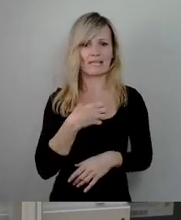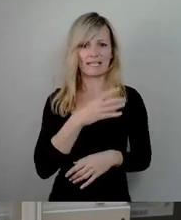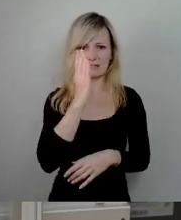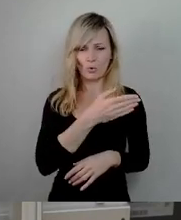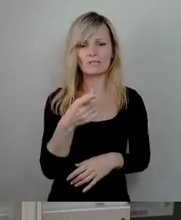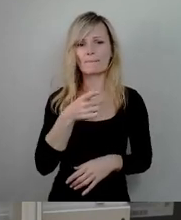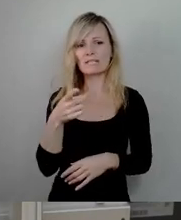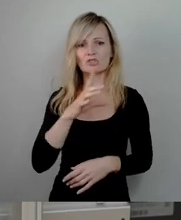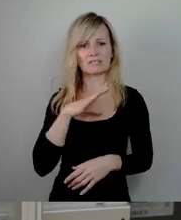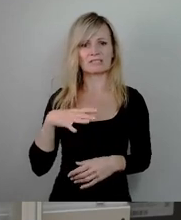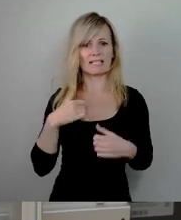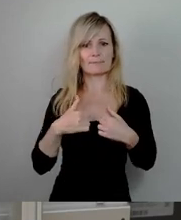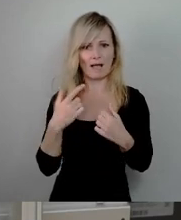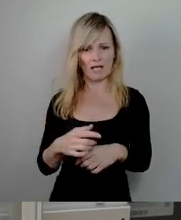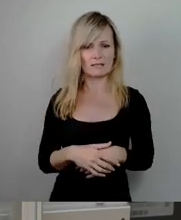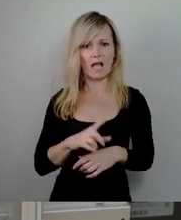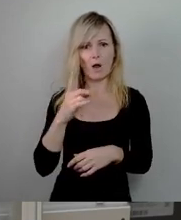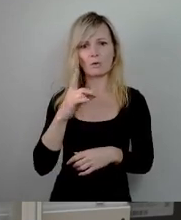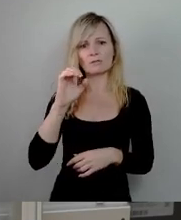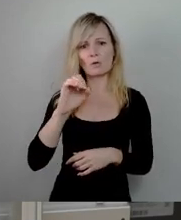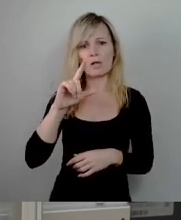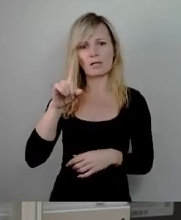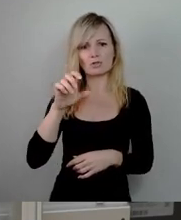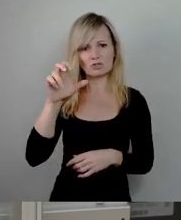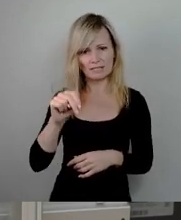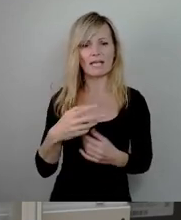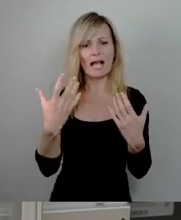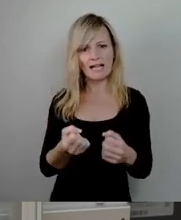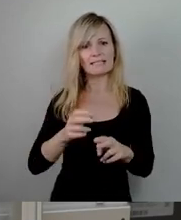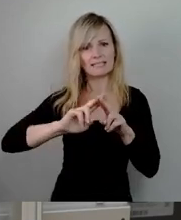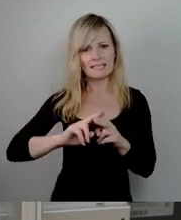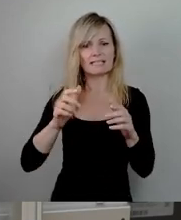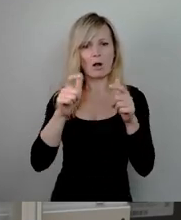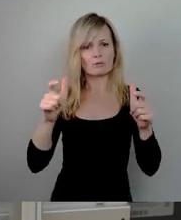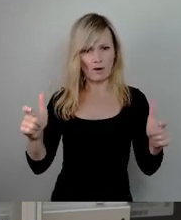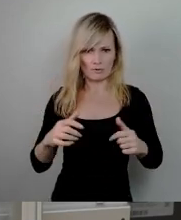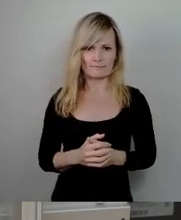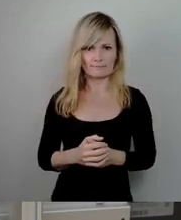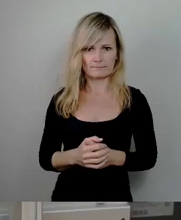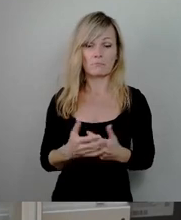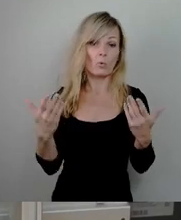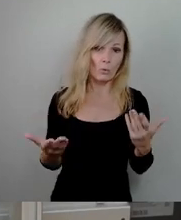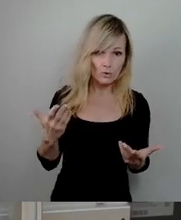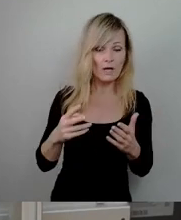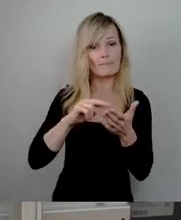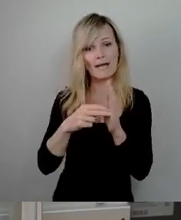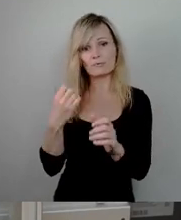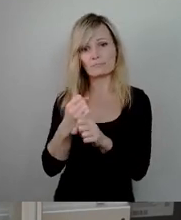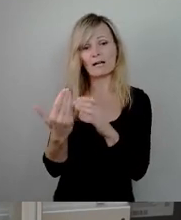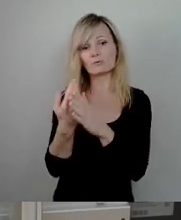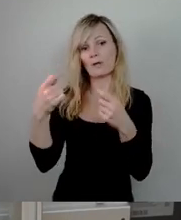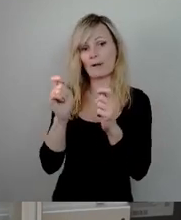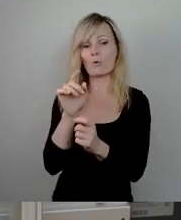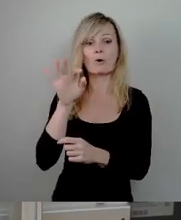und auch Deutschen erhalten, sanieren, ausbauen. Beziehungsweise Planungen machen zu eventuellen Neubau auch im